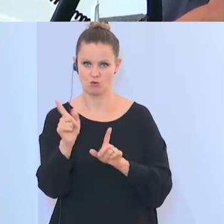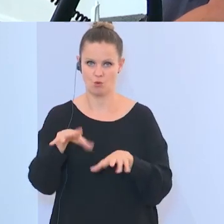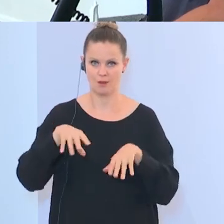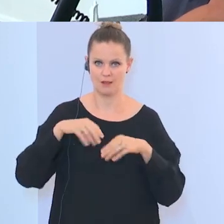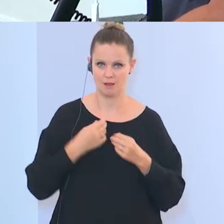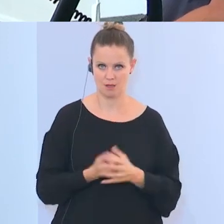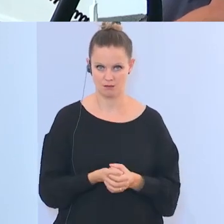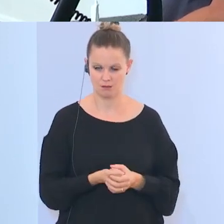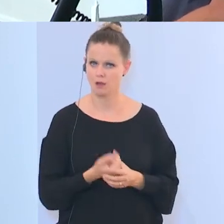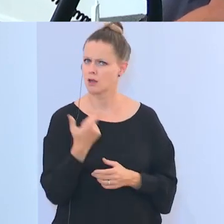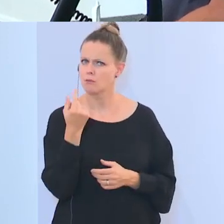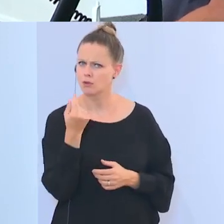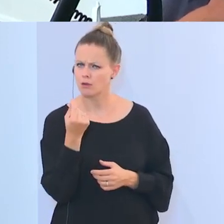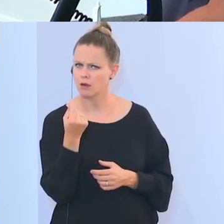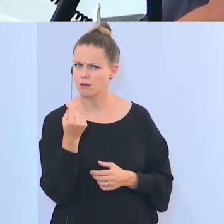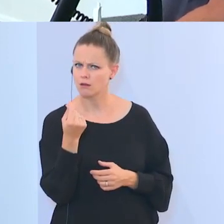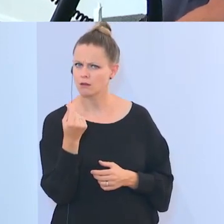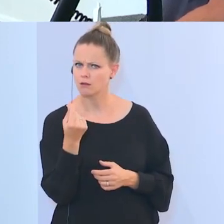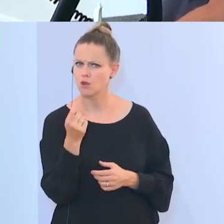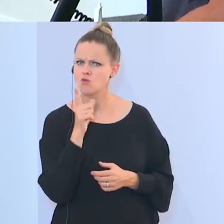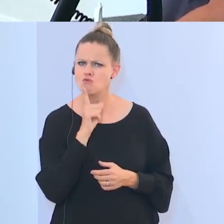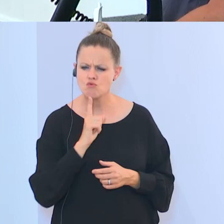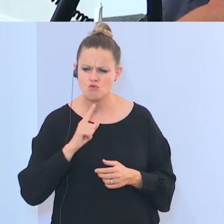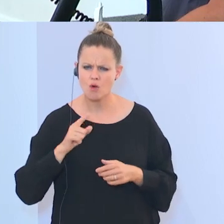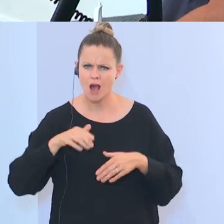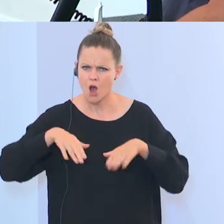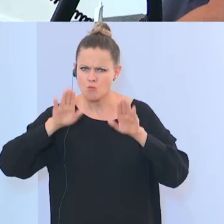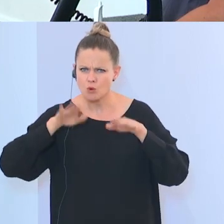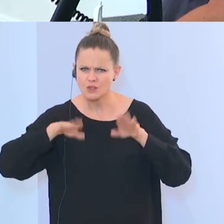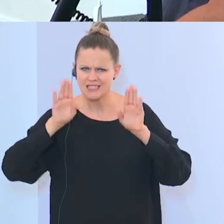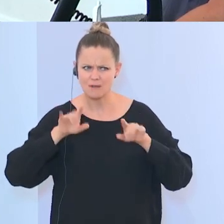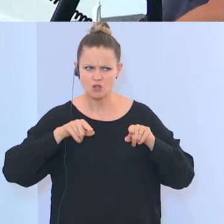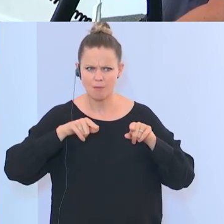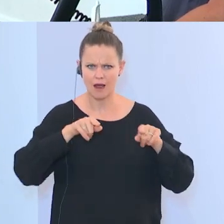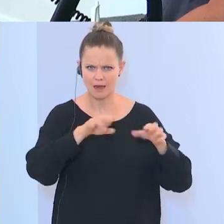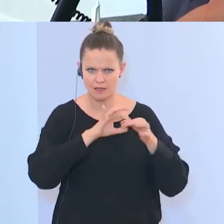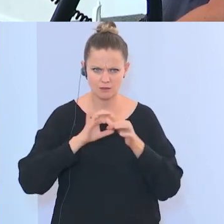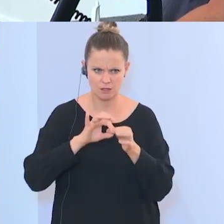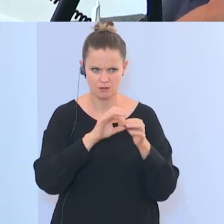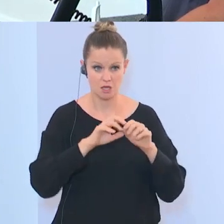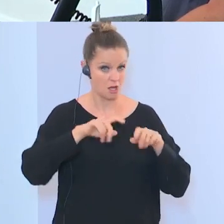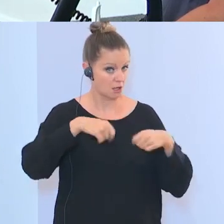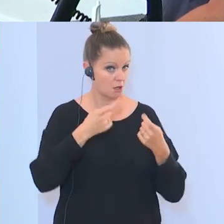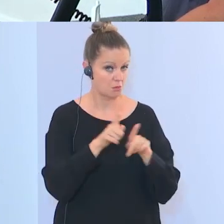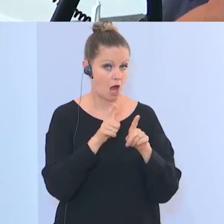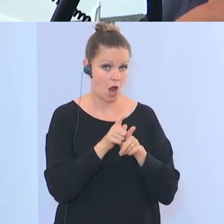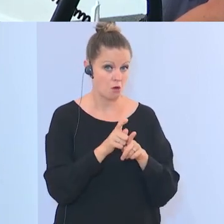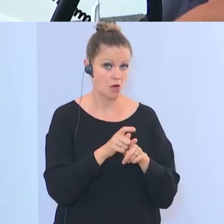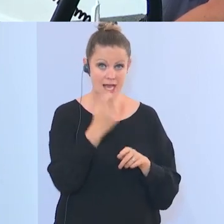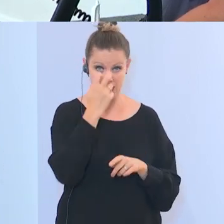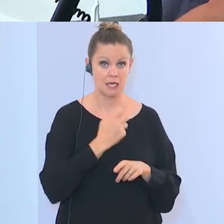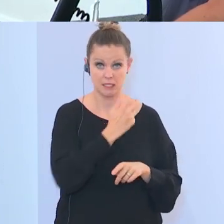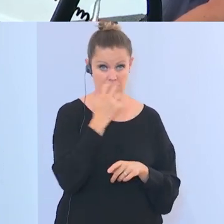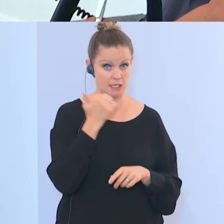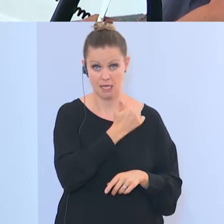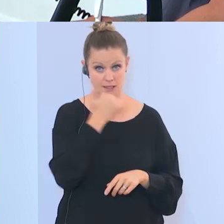werden soll. Heißt das, es geht hier ausschließlich um muslimische Parallelgesellschaften? Also glauben Sie, dass es im christlich-fundamentalistischen oder jüdischen